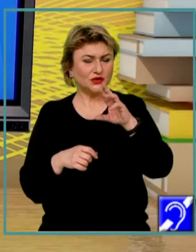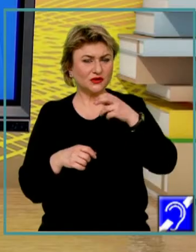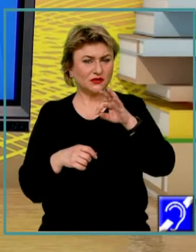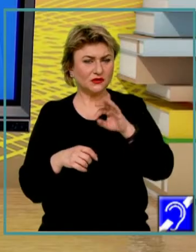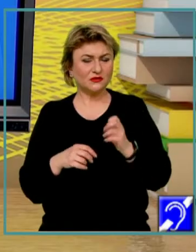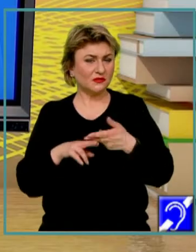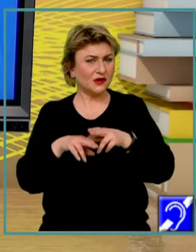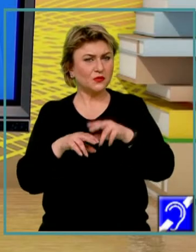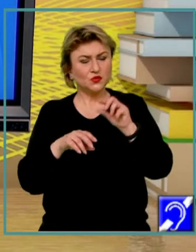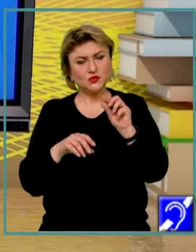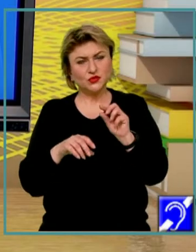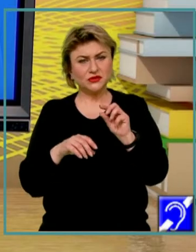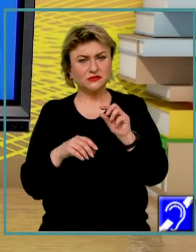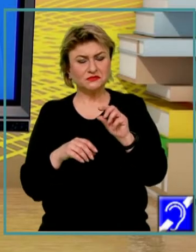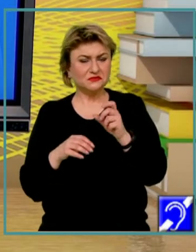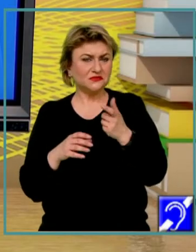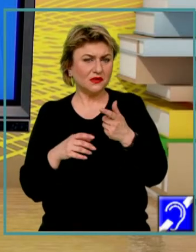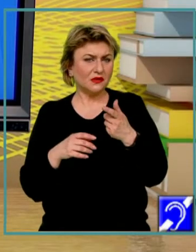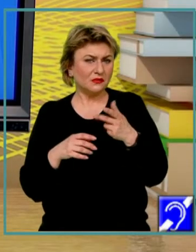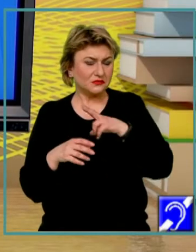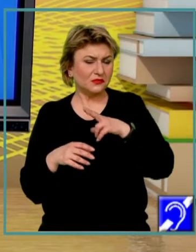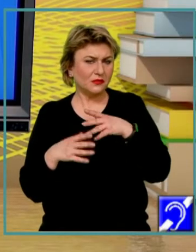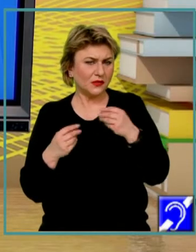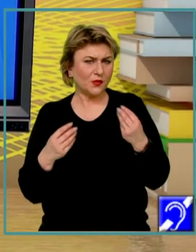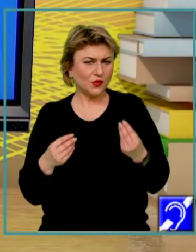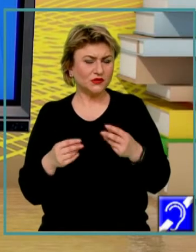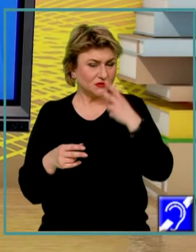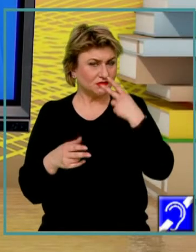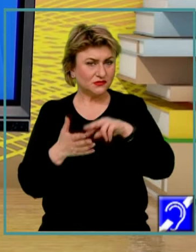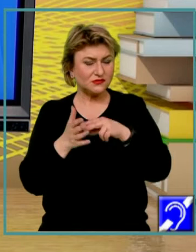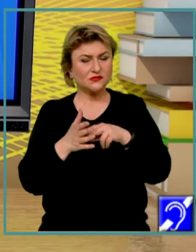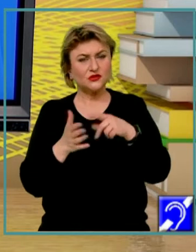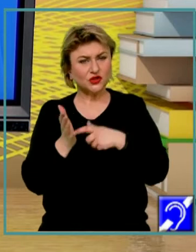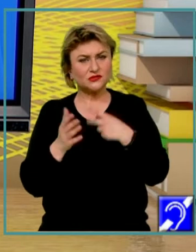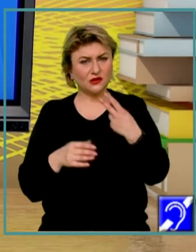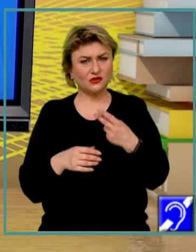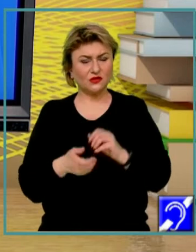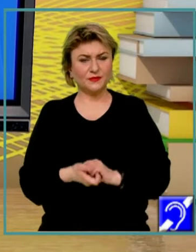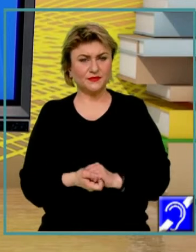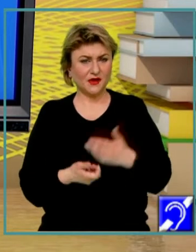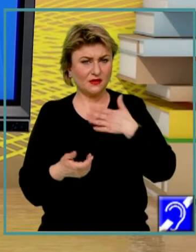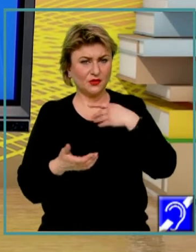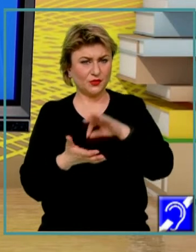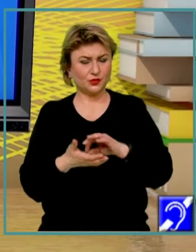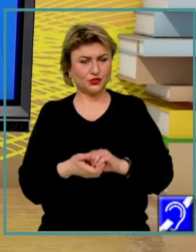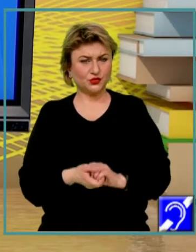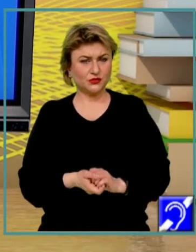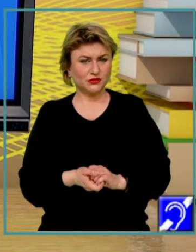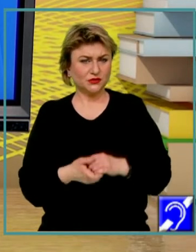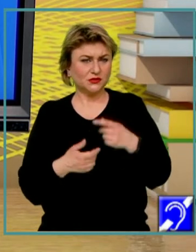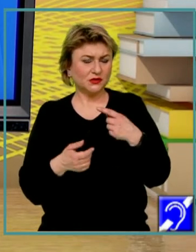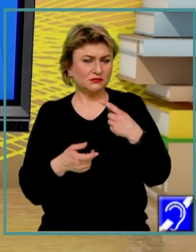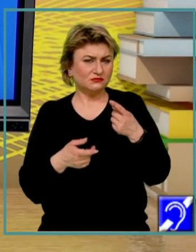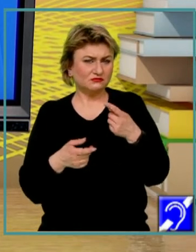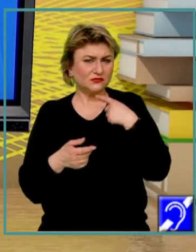accentuată. Haideți să vedem dacă putem rezolva cerința a doua. Eu am propus să selectăm